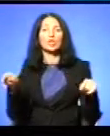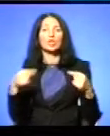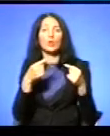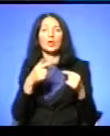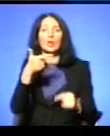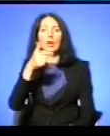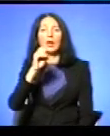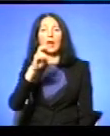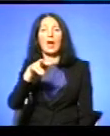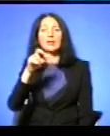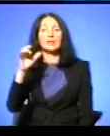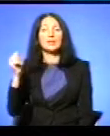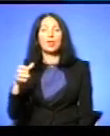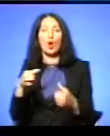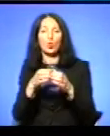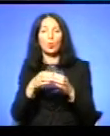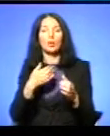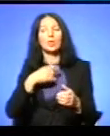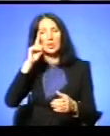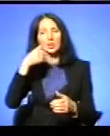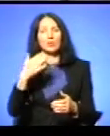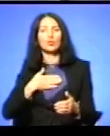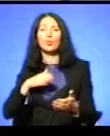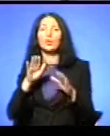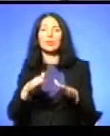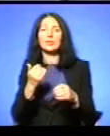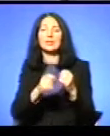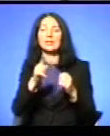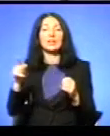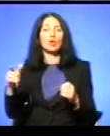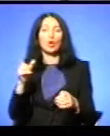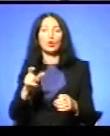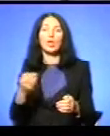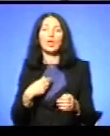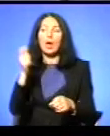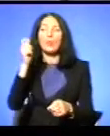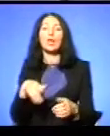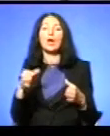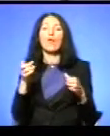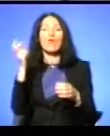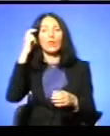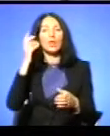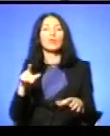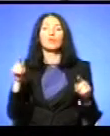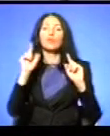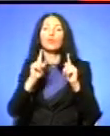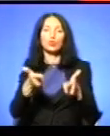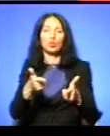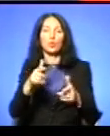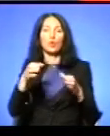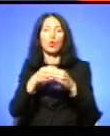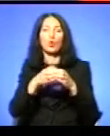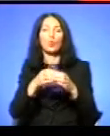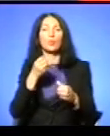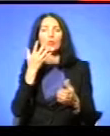області Я чув, що створено Те знову, що моє місце серед тих людей Я приїхав в Київ, вступив в групу Коли вже Руденко, голова цієї групи Був